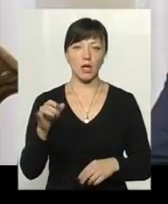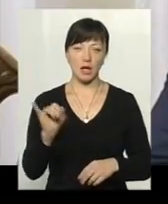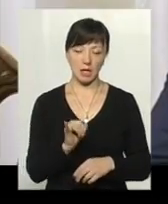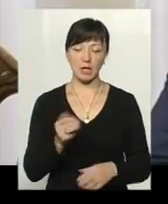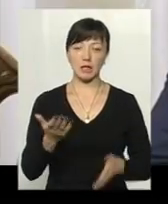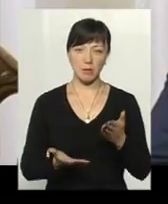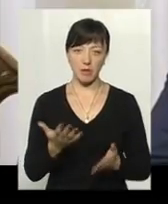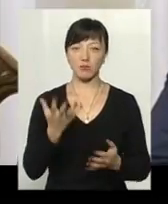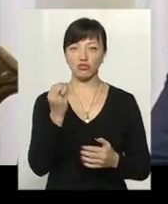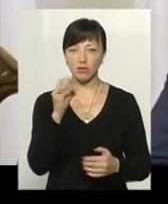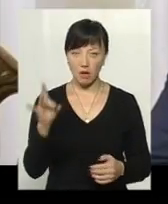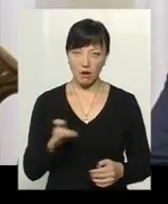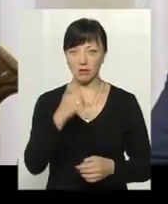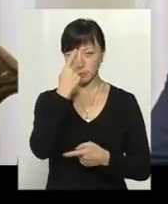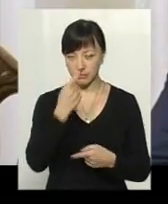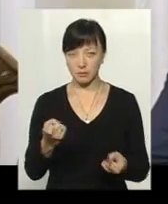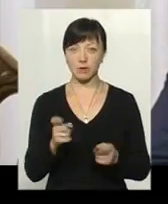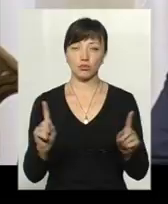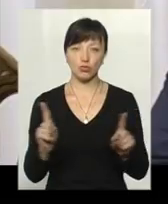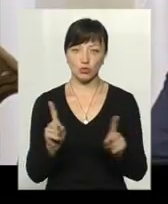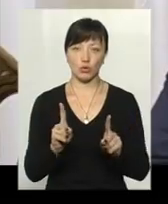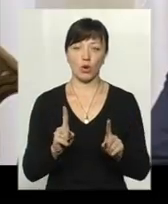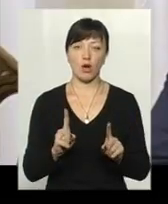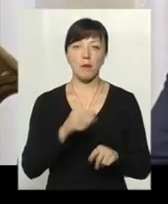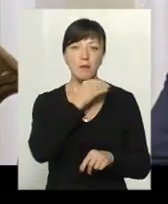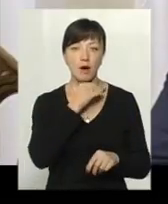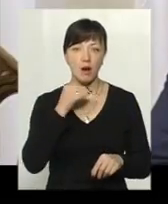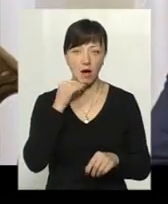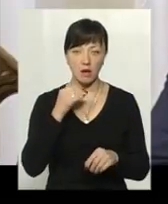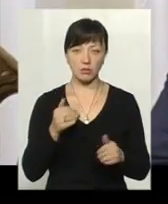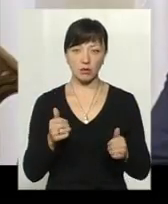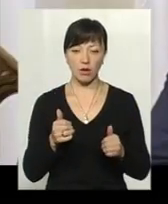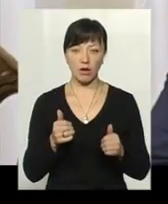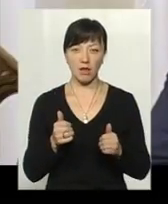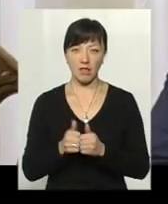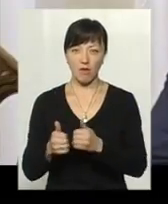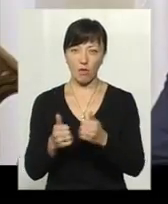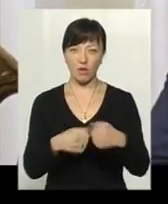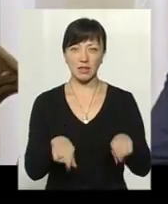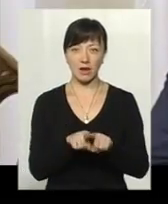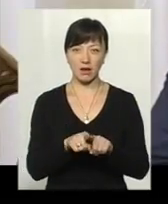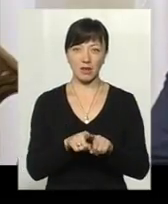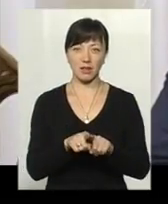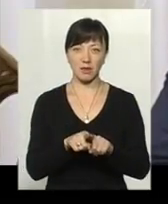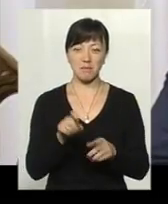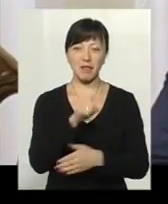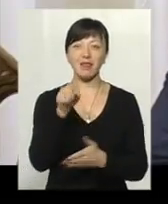напевно, ще раз хотів би підкреслити, що дуже багато навколо таких компенсаторів, субсидій,